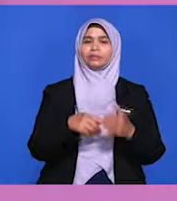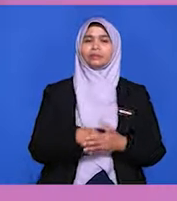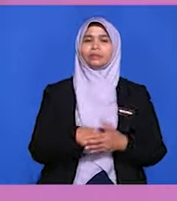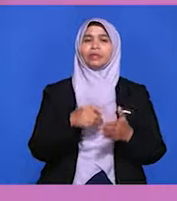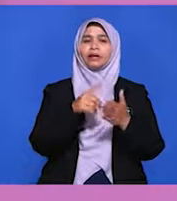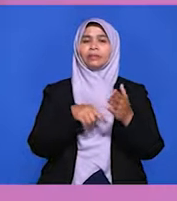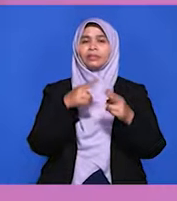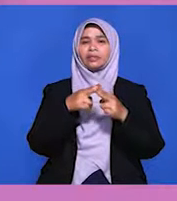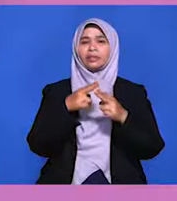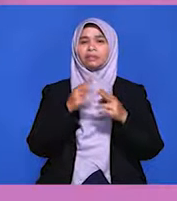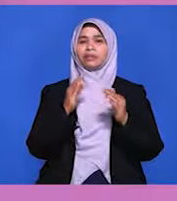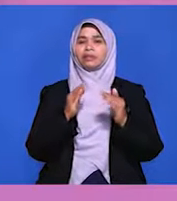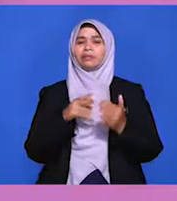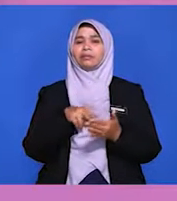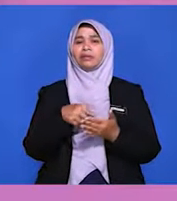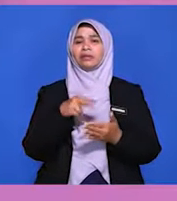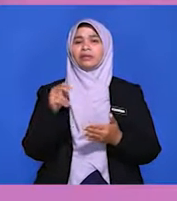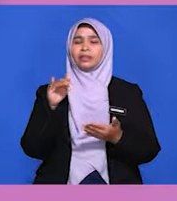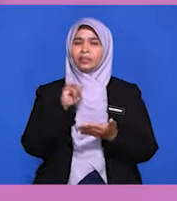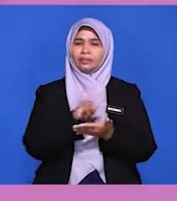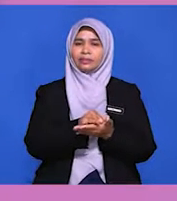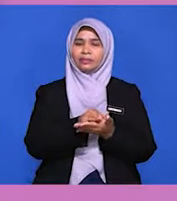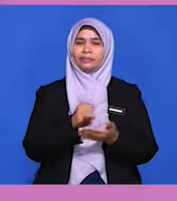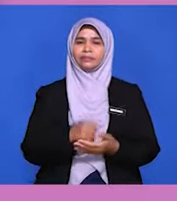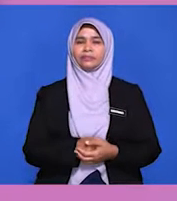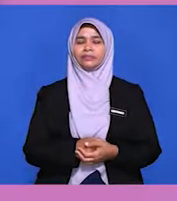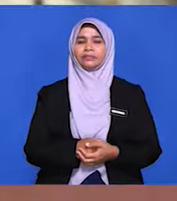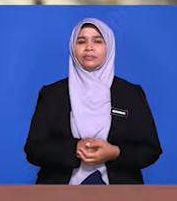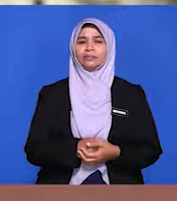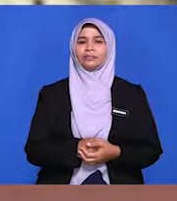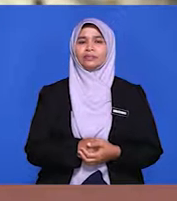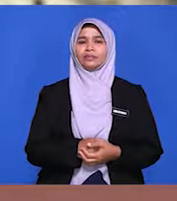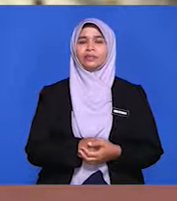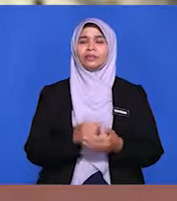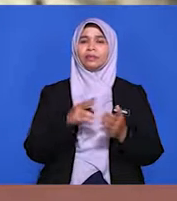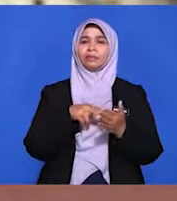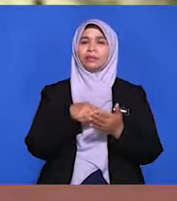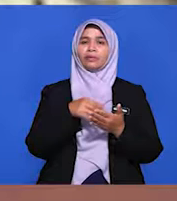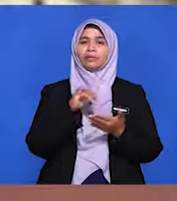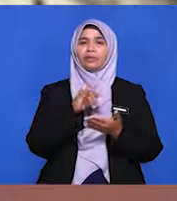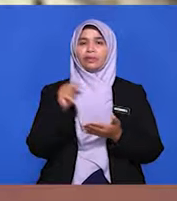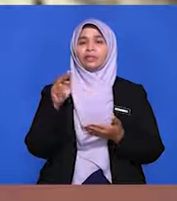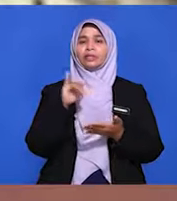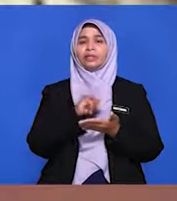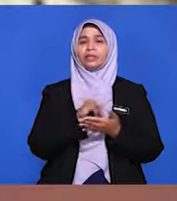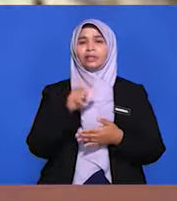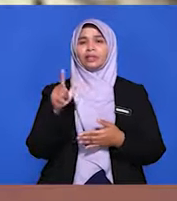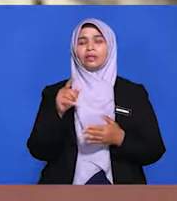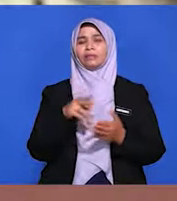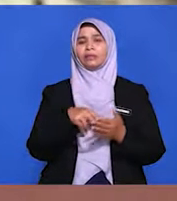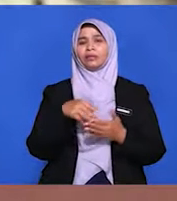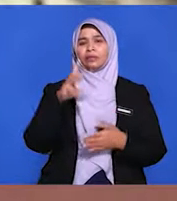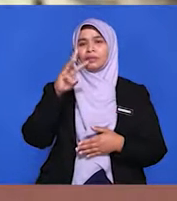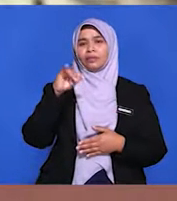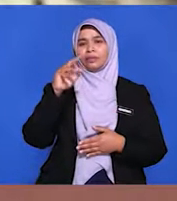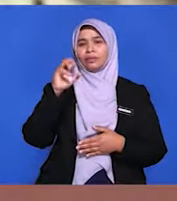nama bangunan tersebut dan apakah peranannya? Bangunan tersebut ialah bangunan Wisma Putra